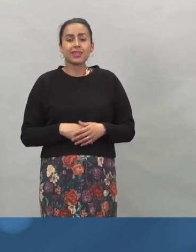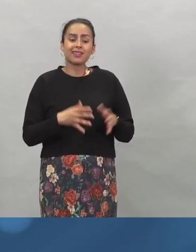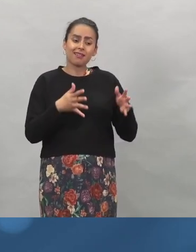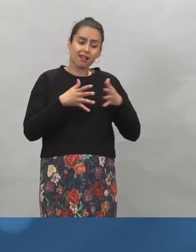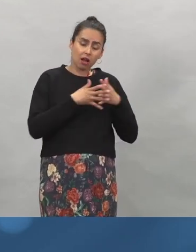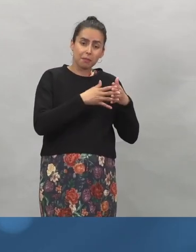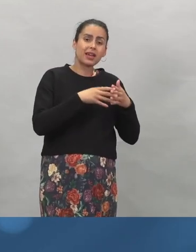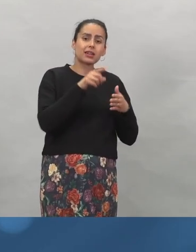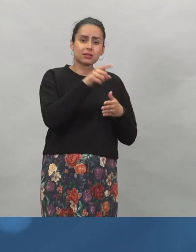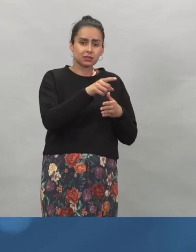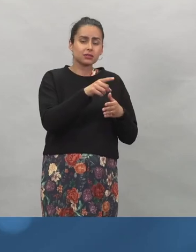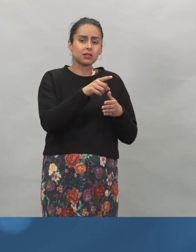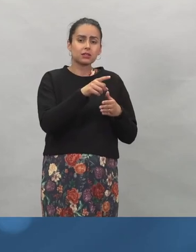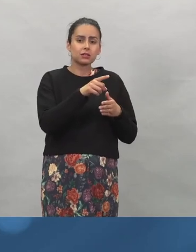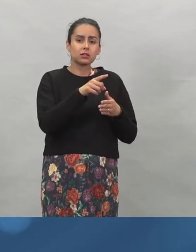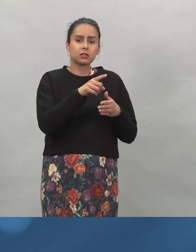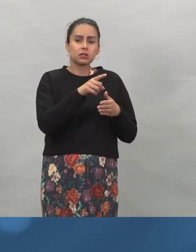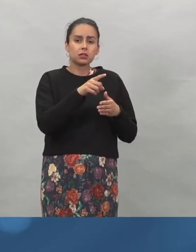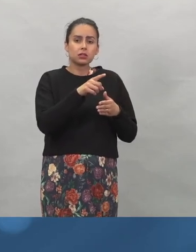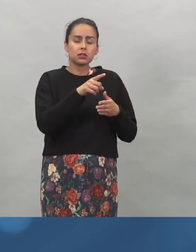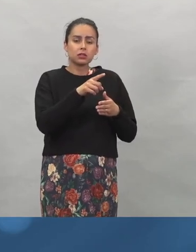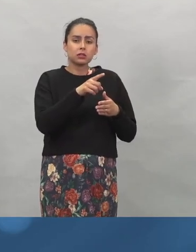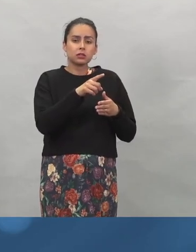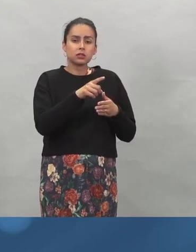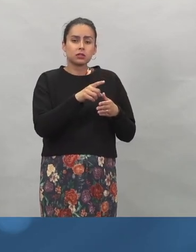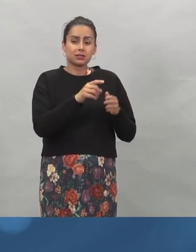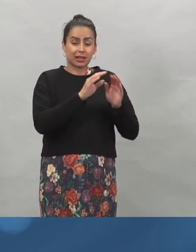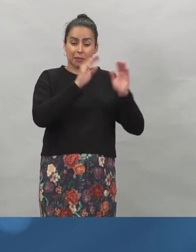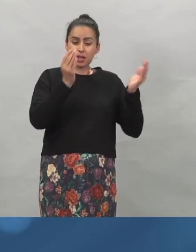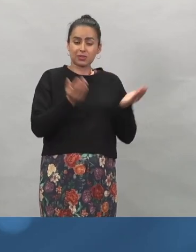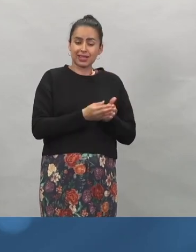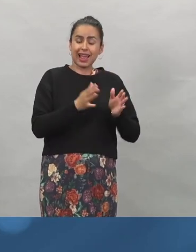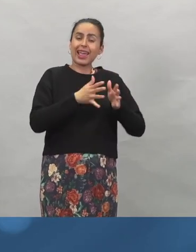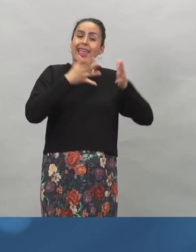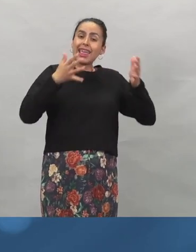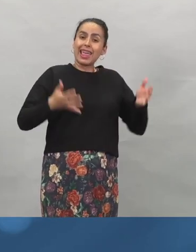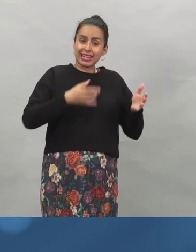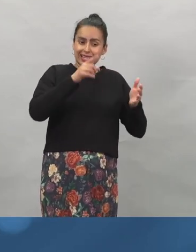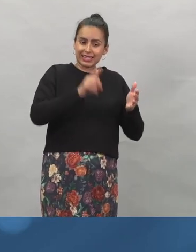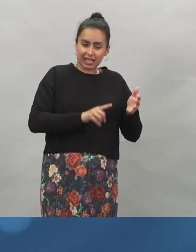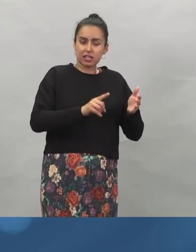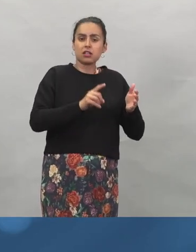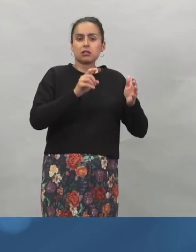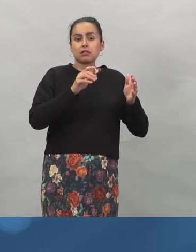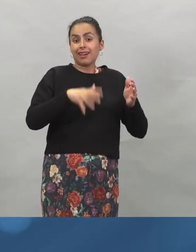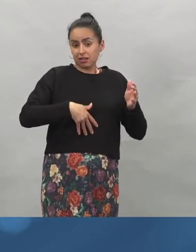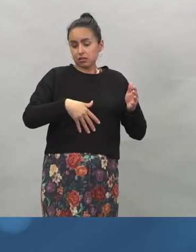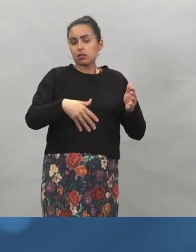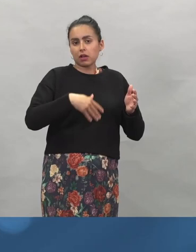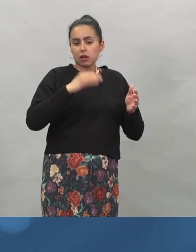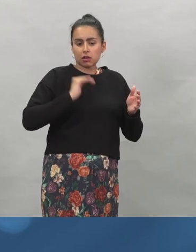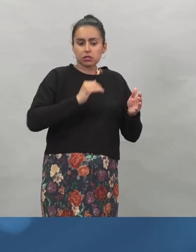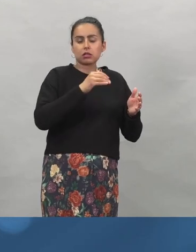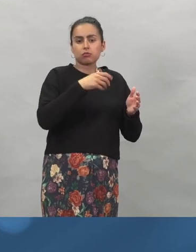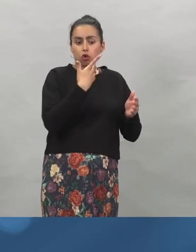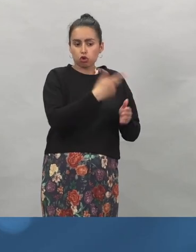Yhdysvalloissahan on varmaan maailmassa ehkä eniten rokotettu jo raskaana olevia. Heidän